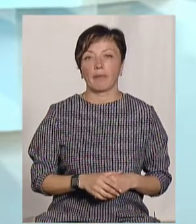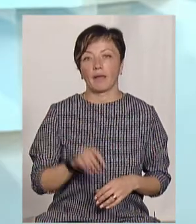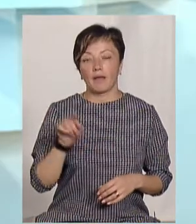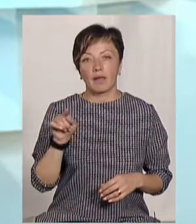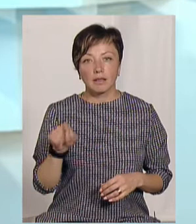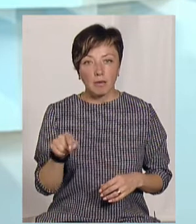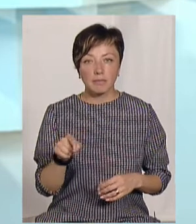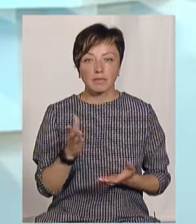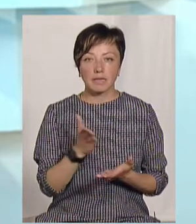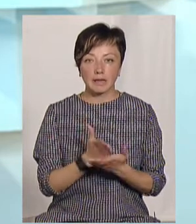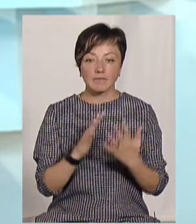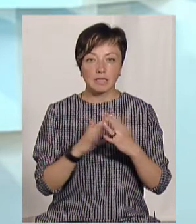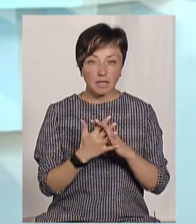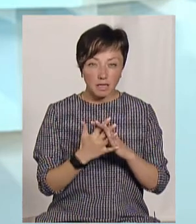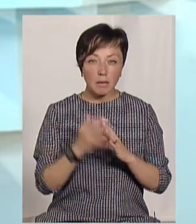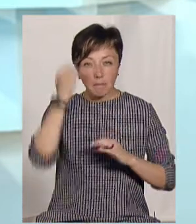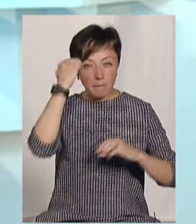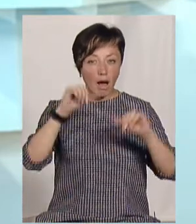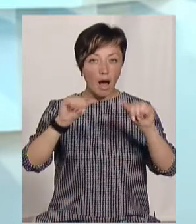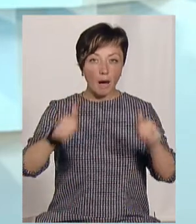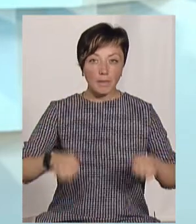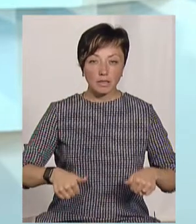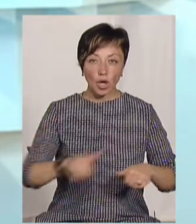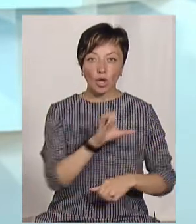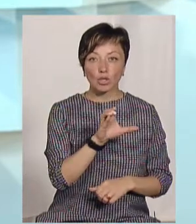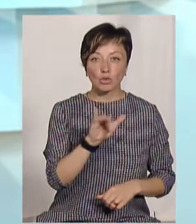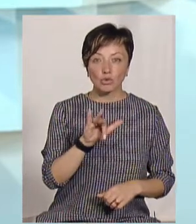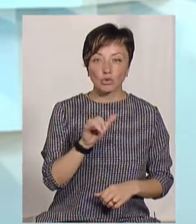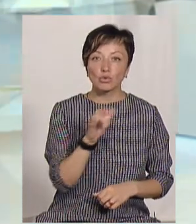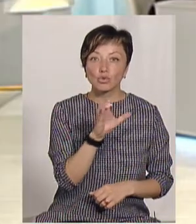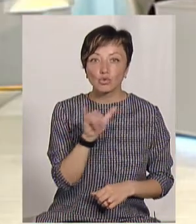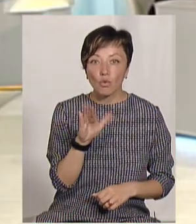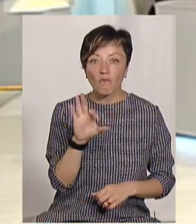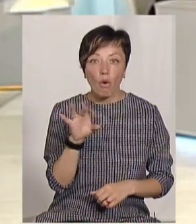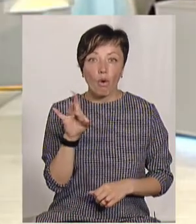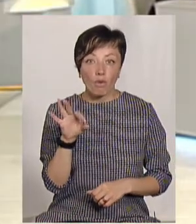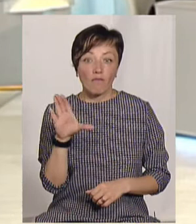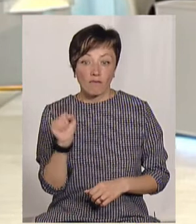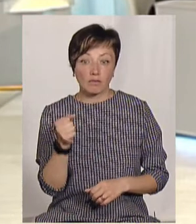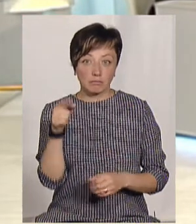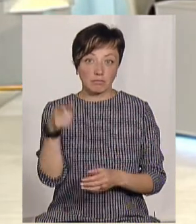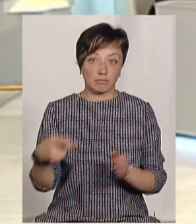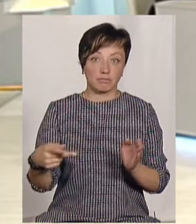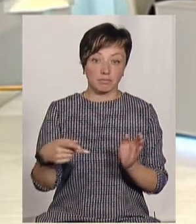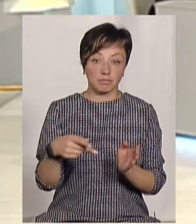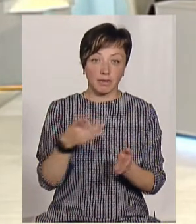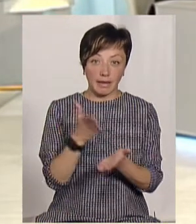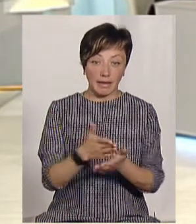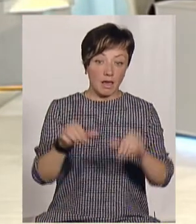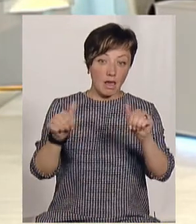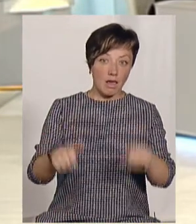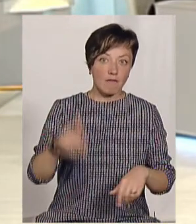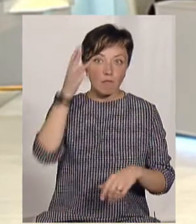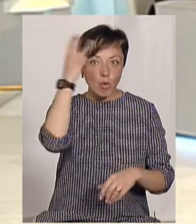стоїть в Грушці, уявіть собі, пам'ятник Суворову. Ну, вдумайте, що пам'ятник Суворову стоїть в Подільському селі. Я